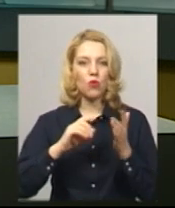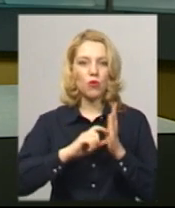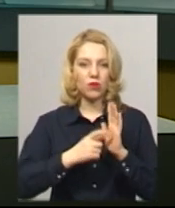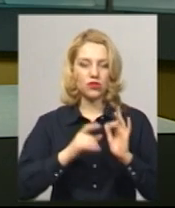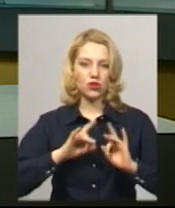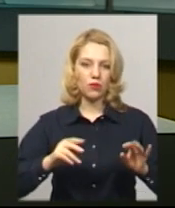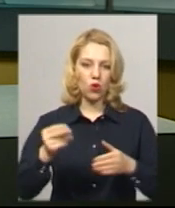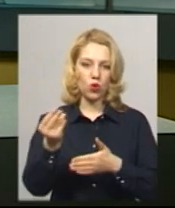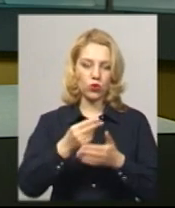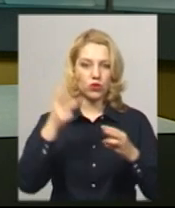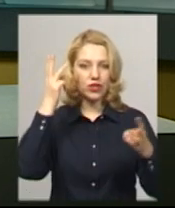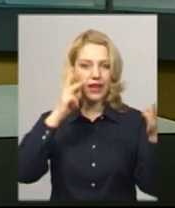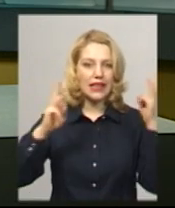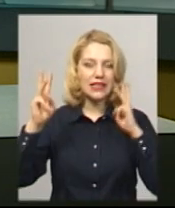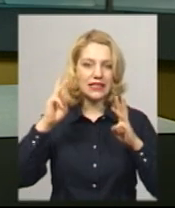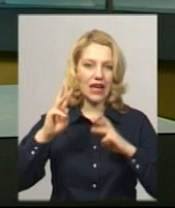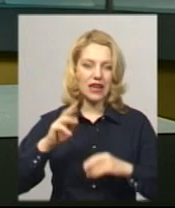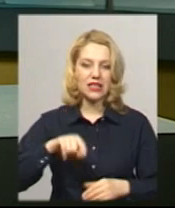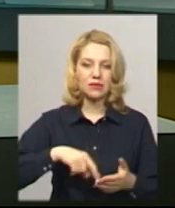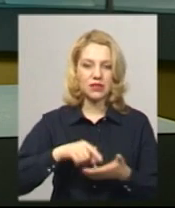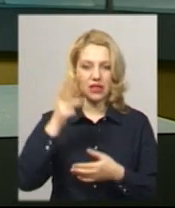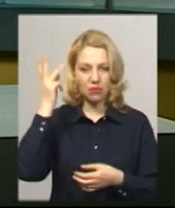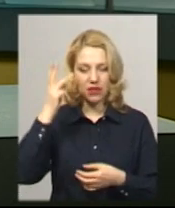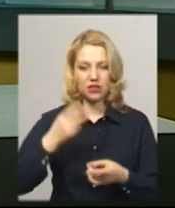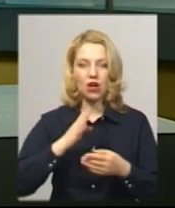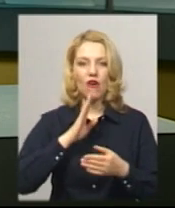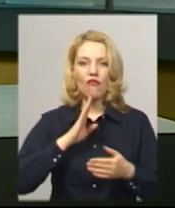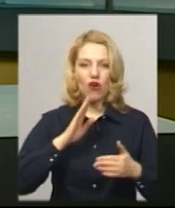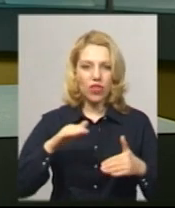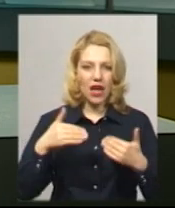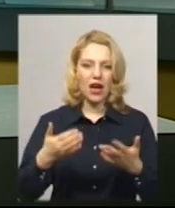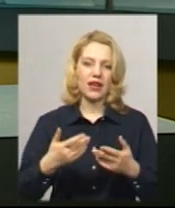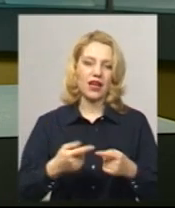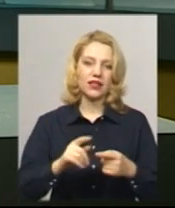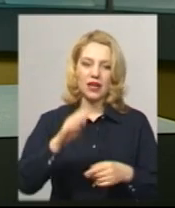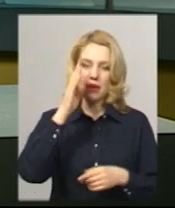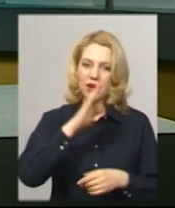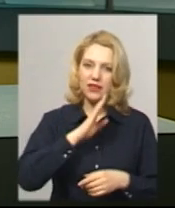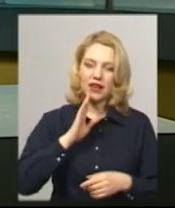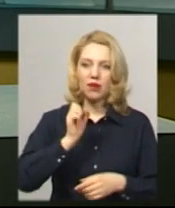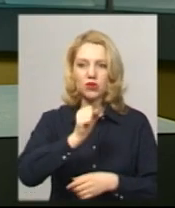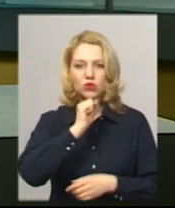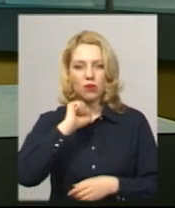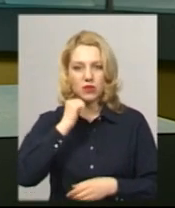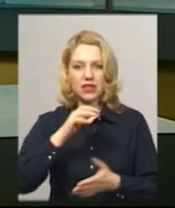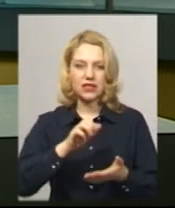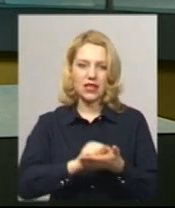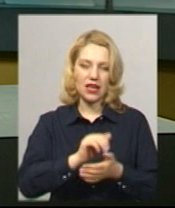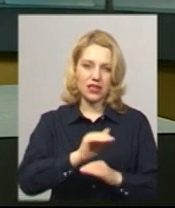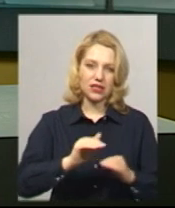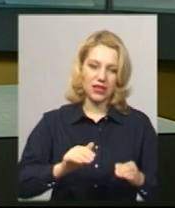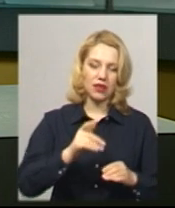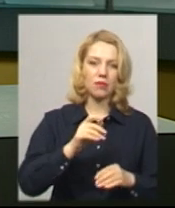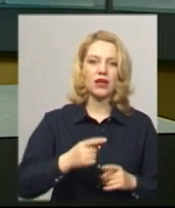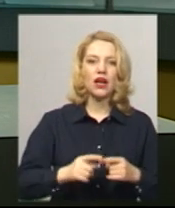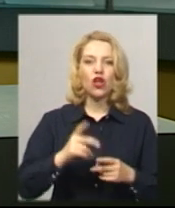художниця-дизайнерка з Хмельницького Світлана Мельничук. Вона радить батькам, дідусям та бабусям зайнятися із дітьми і онуками під час